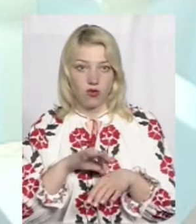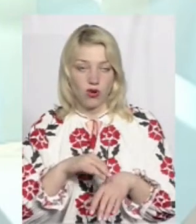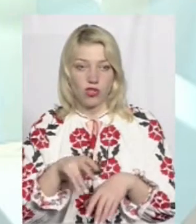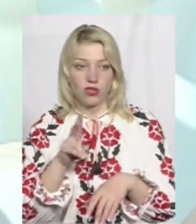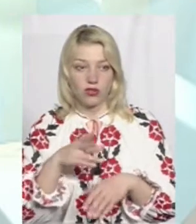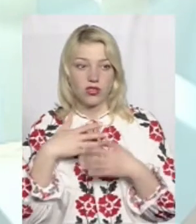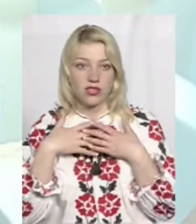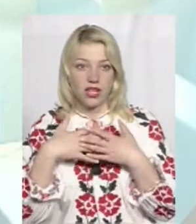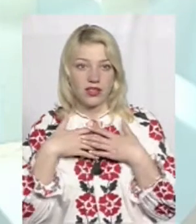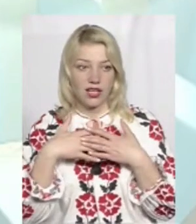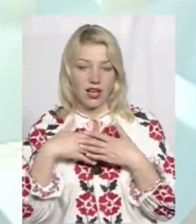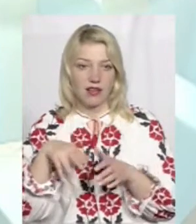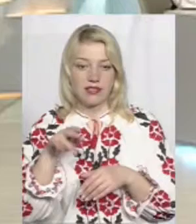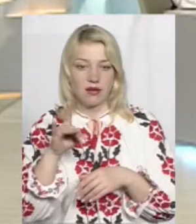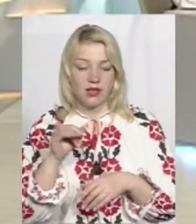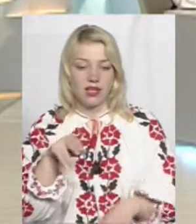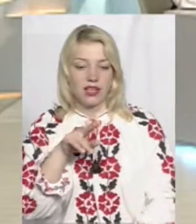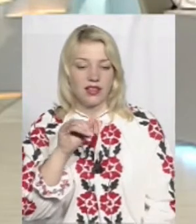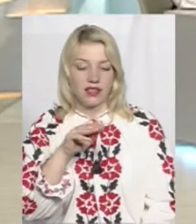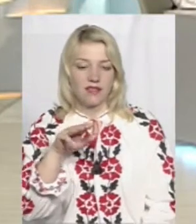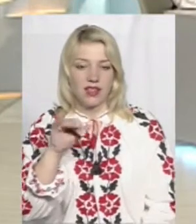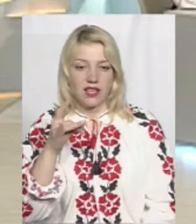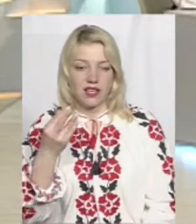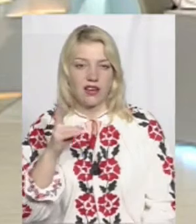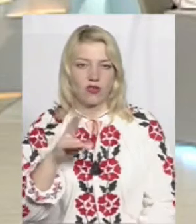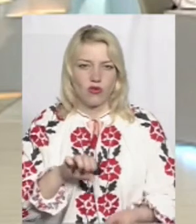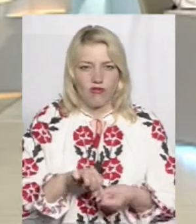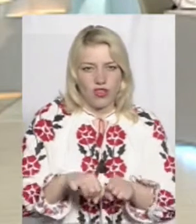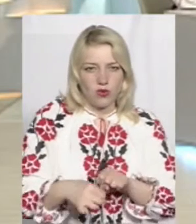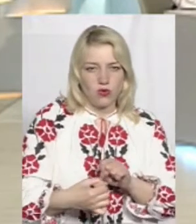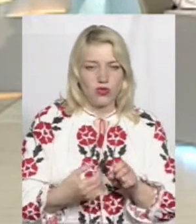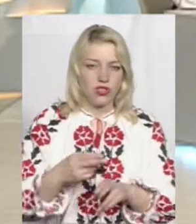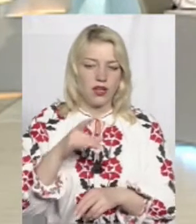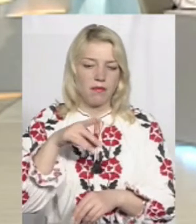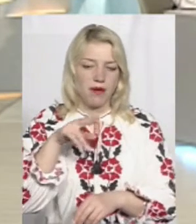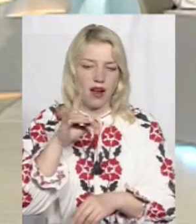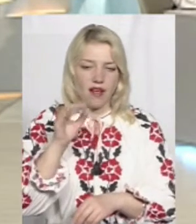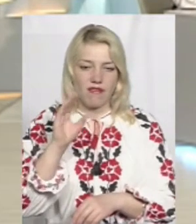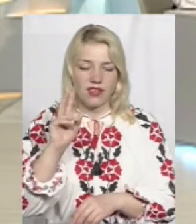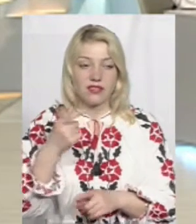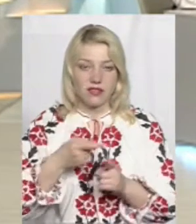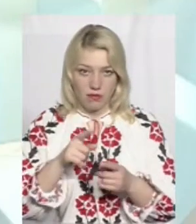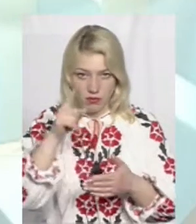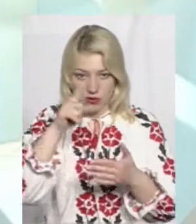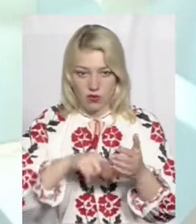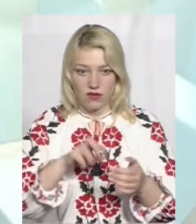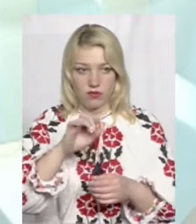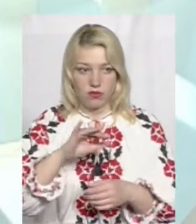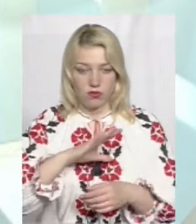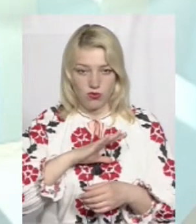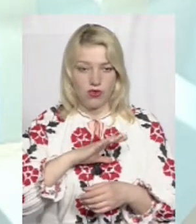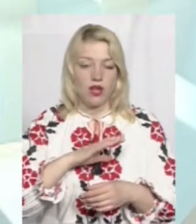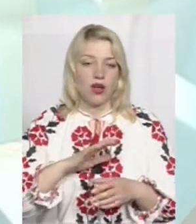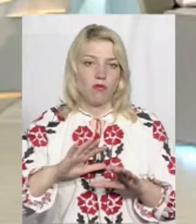задихаються при дифтерії, яких викручує при правці, це були такі переконливі аргументи на